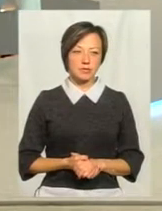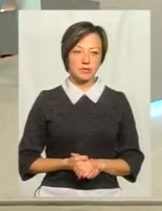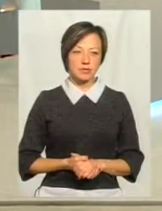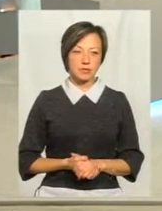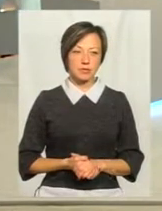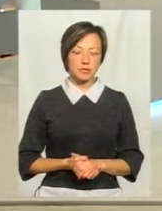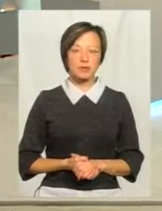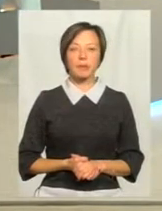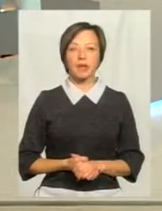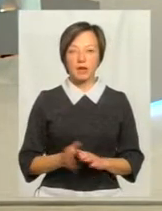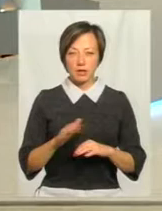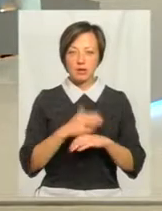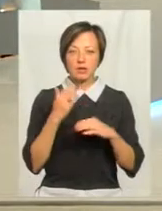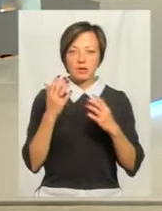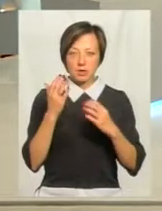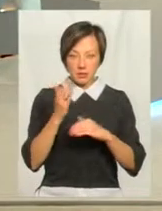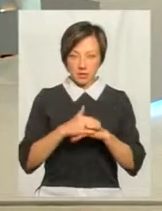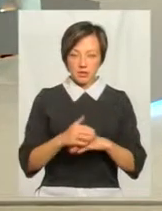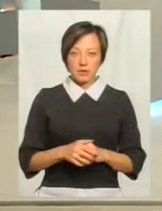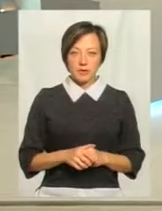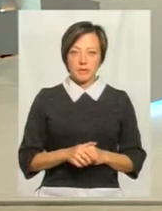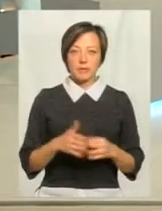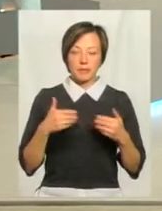Здравствуйте. Здравствуйте.